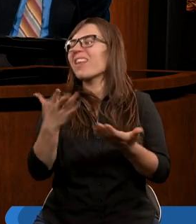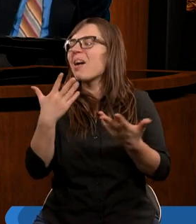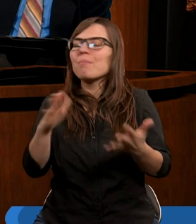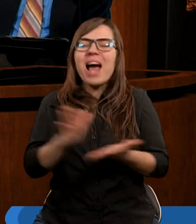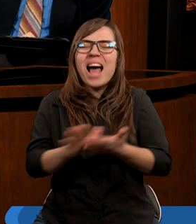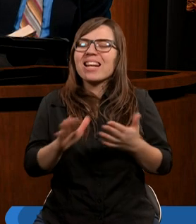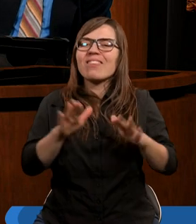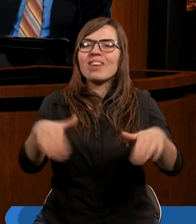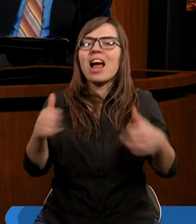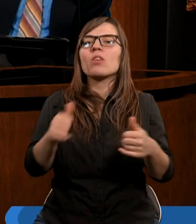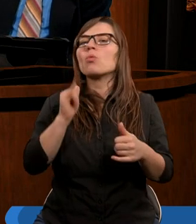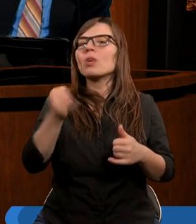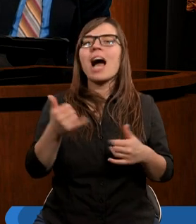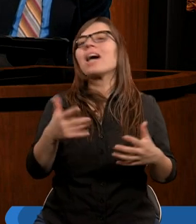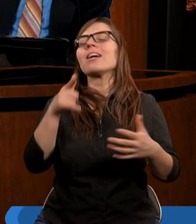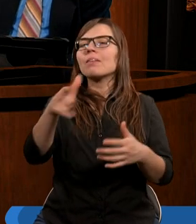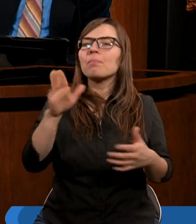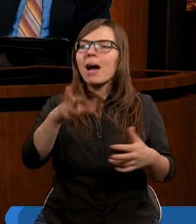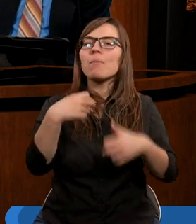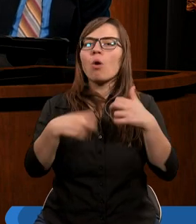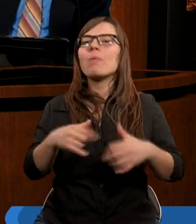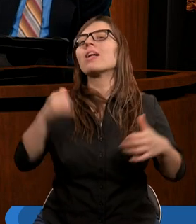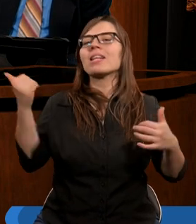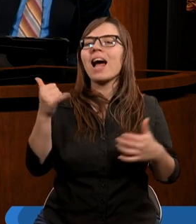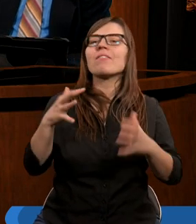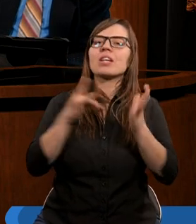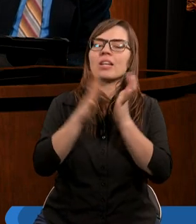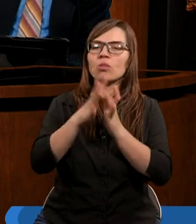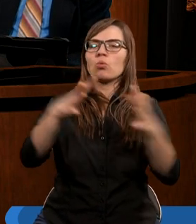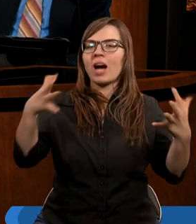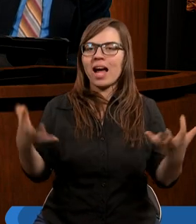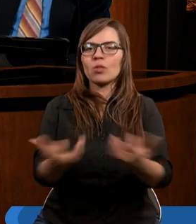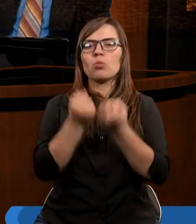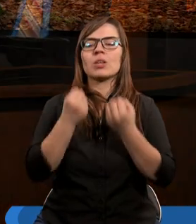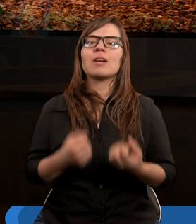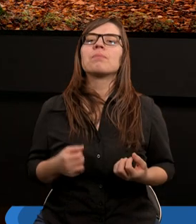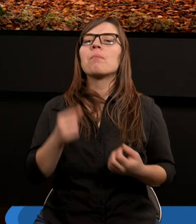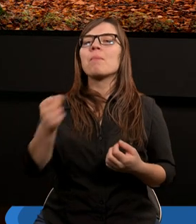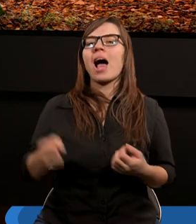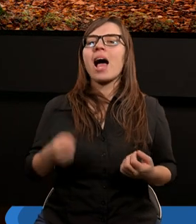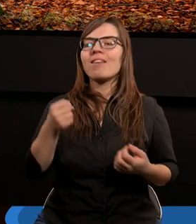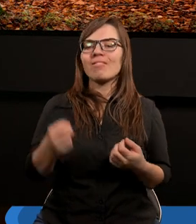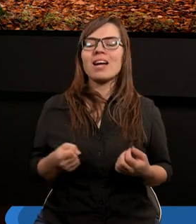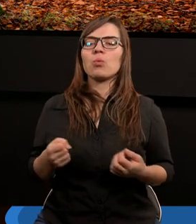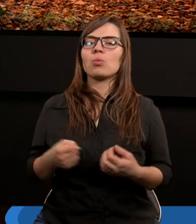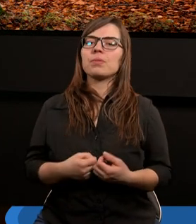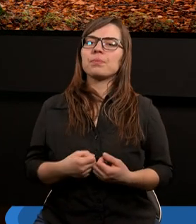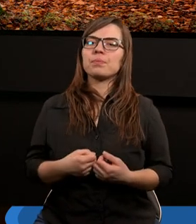będziecie żyć, tam znajdziecie ratunek w osobie Jezusa. Dziękuję. Paweł